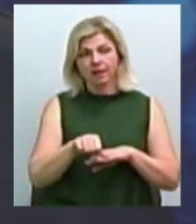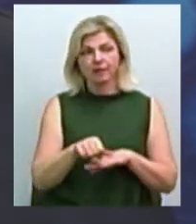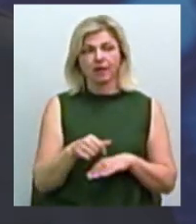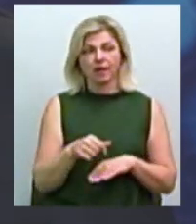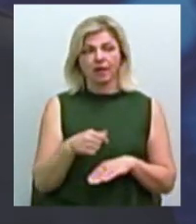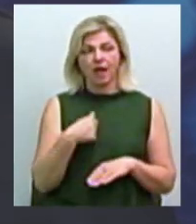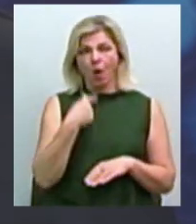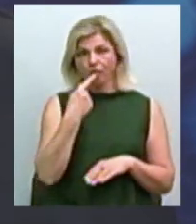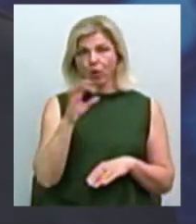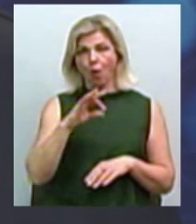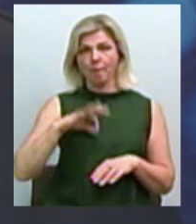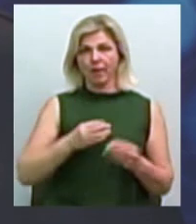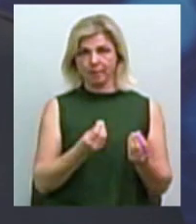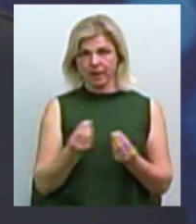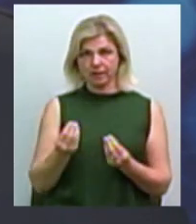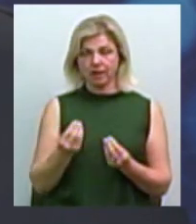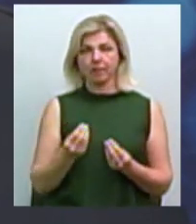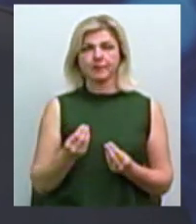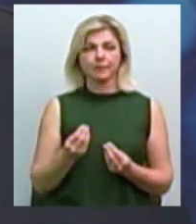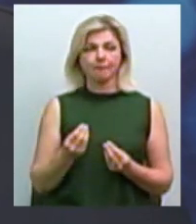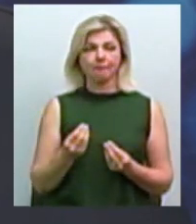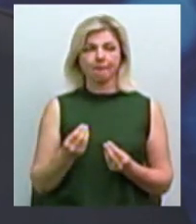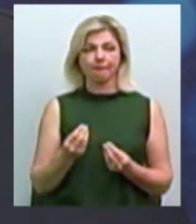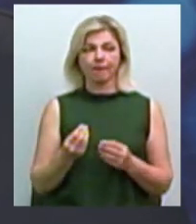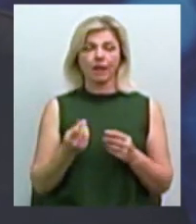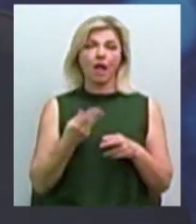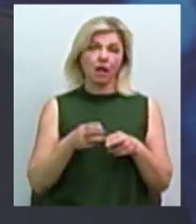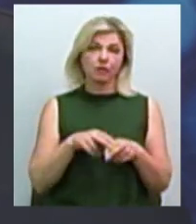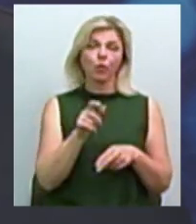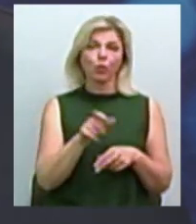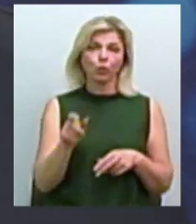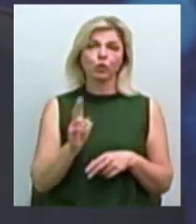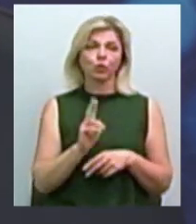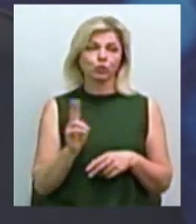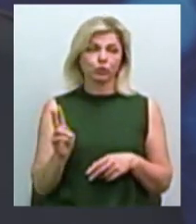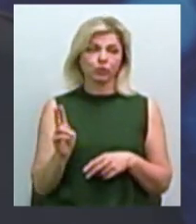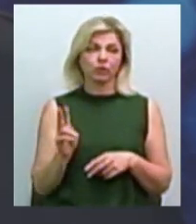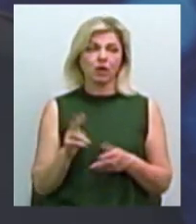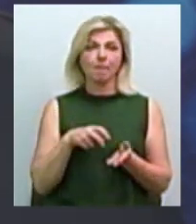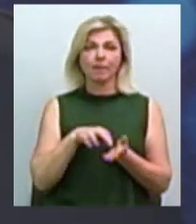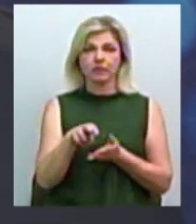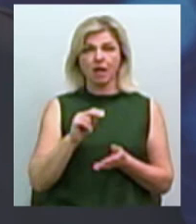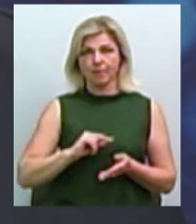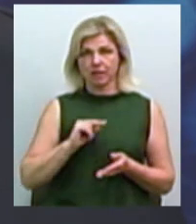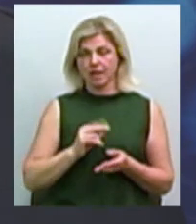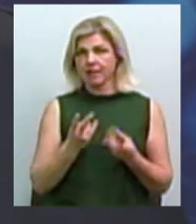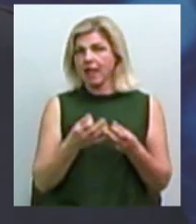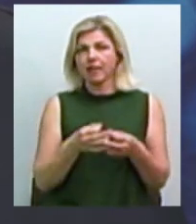говорю про підприємців, не про найманих працівників. Б – це ті люди, які пішли працювати нелегально.